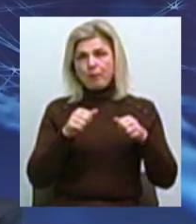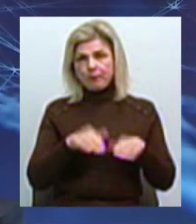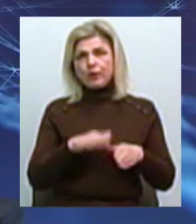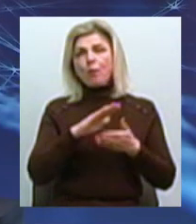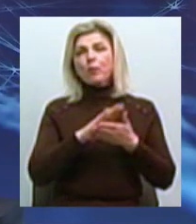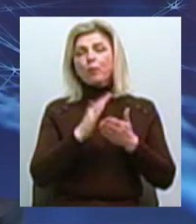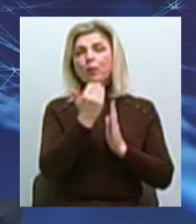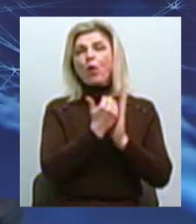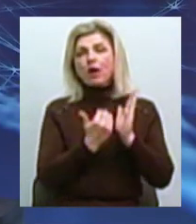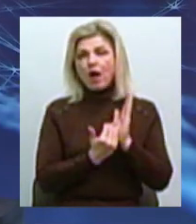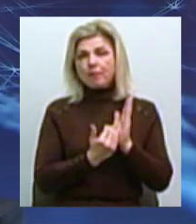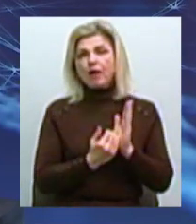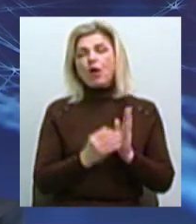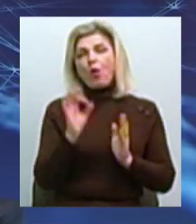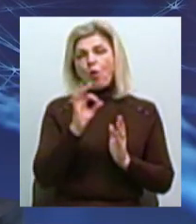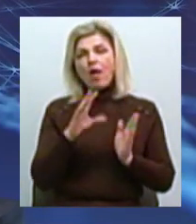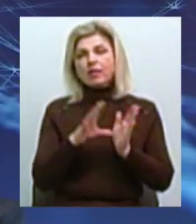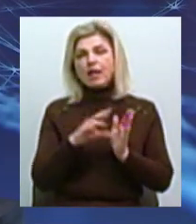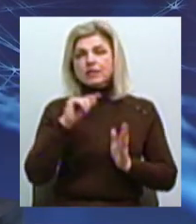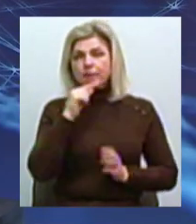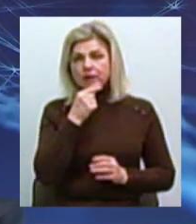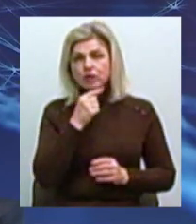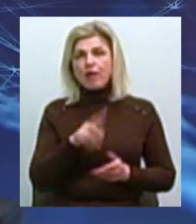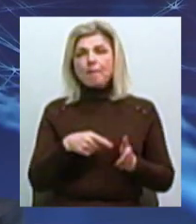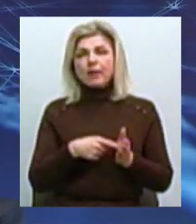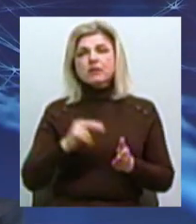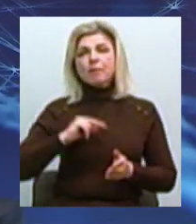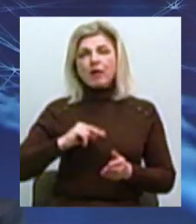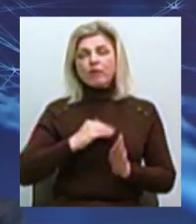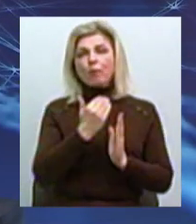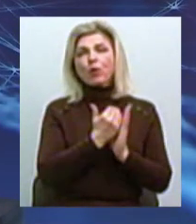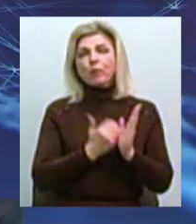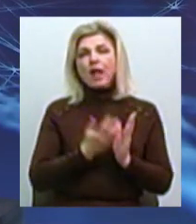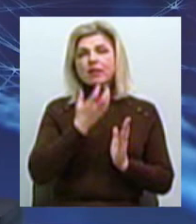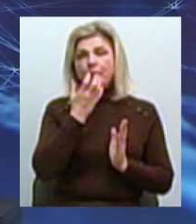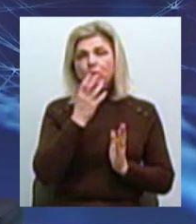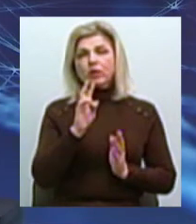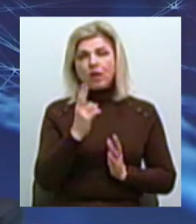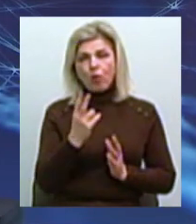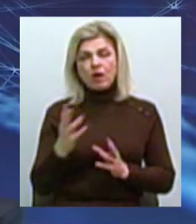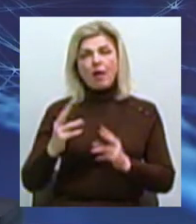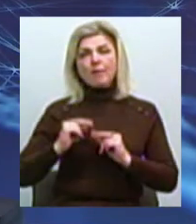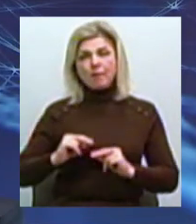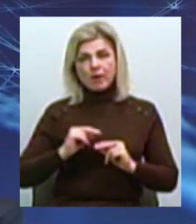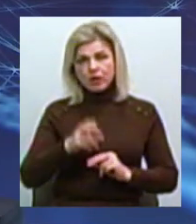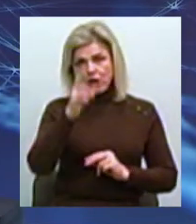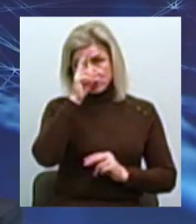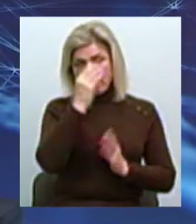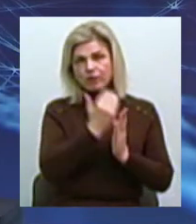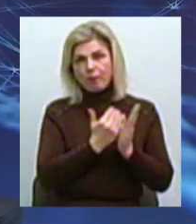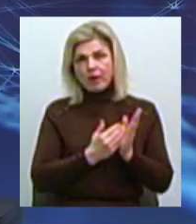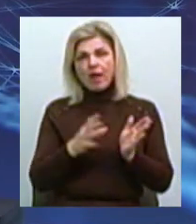зокрема, щодо енергозбереження. В місті працює програма «Тепли Миколаїв», яка співпрацює з державною програмою